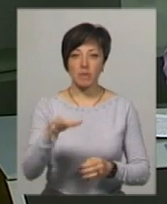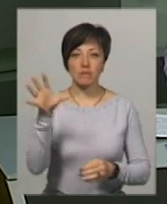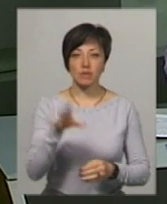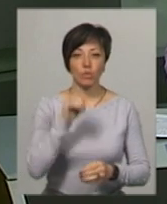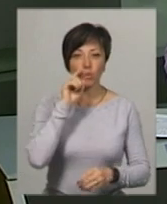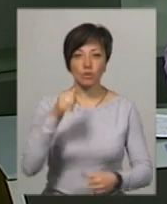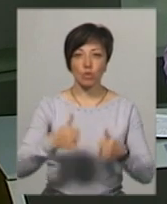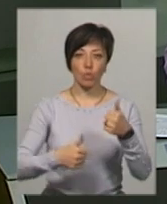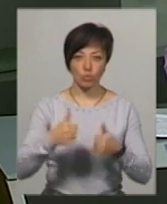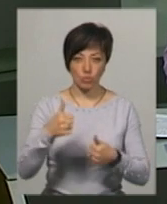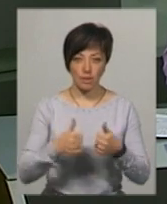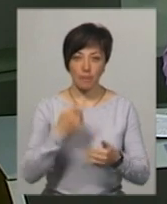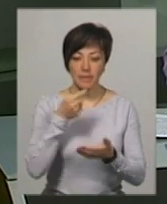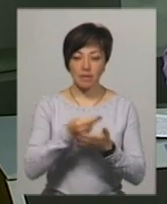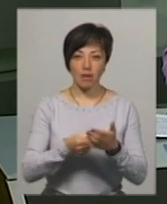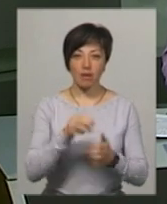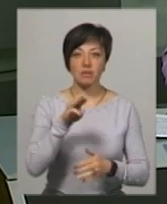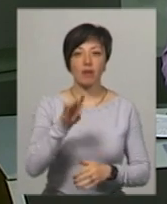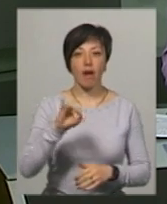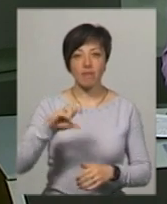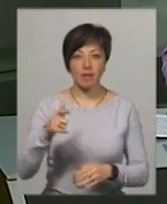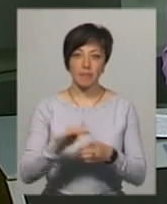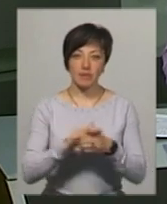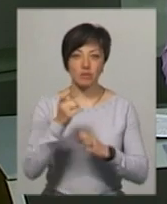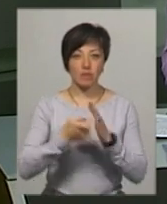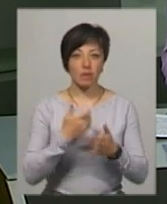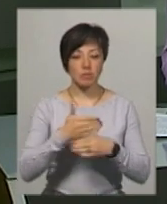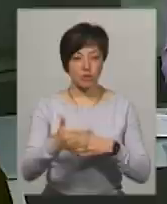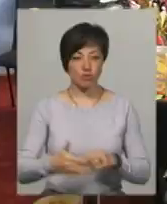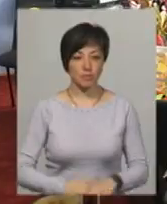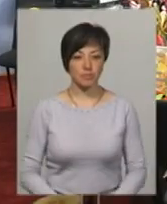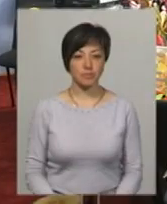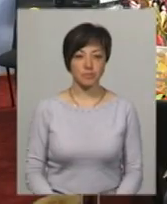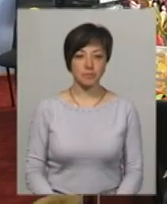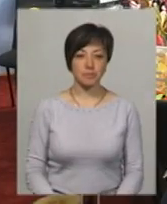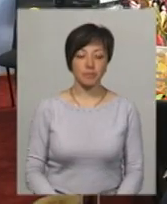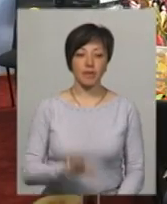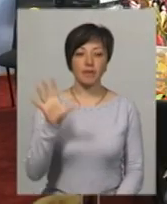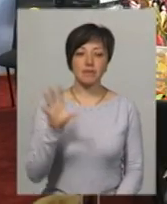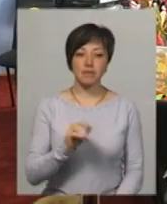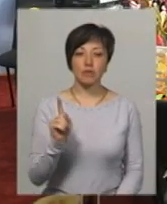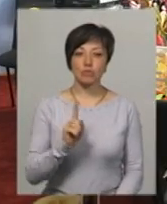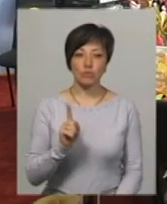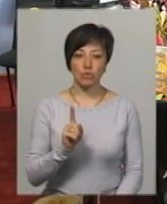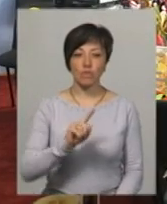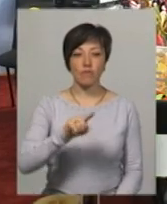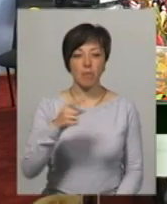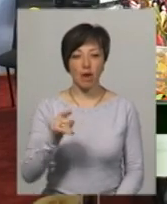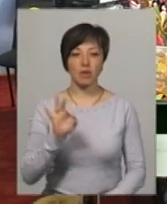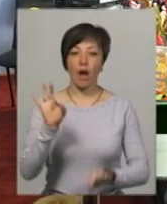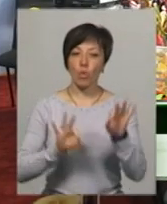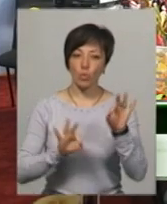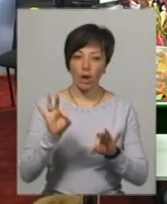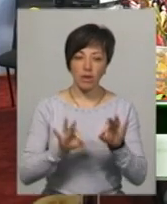всеукраїнському конкурсі писанкарів у травні, їхні прізвища ми дізнаємось пізніше. Все те, що ми вимагали, і акуратність, і